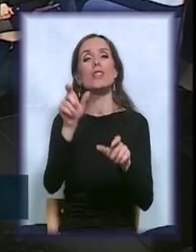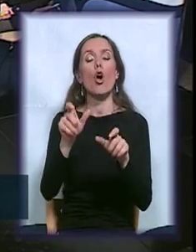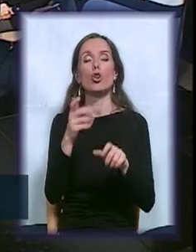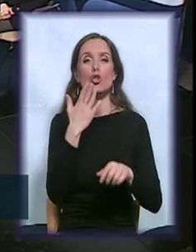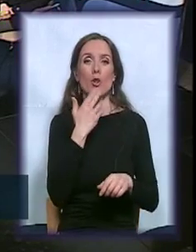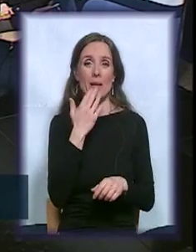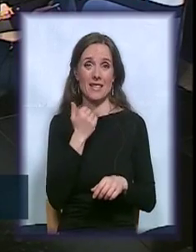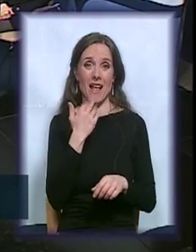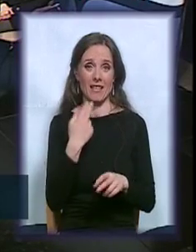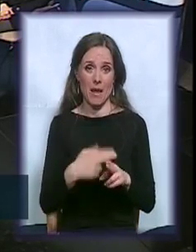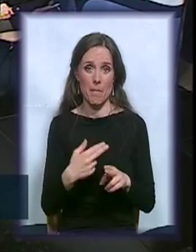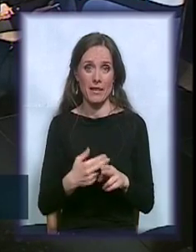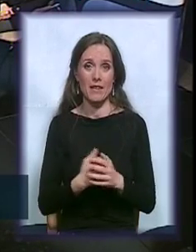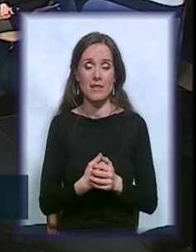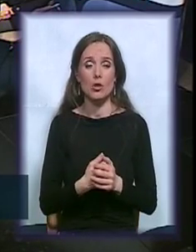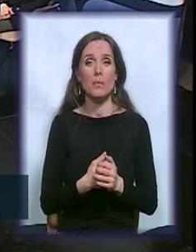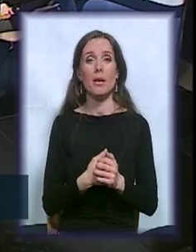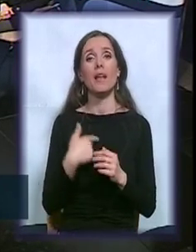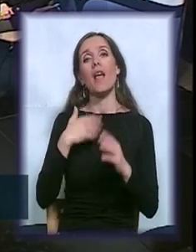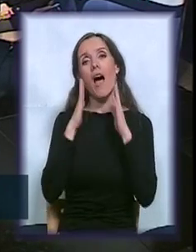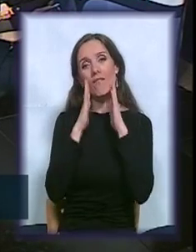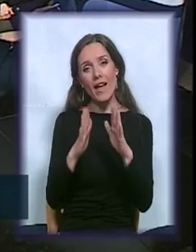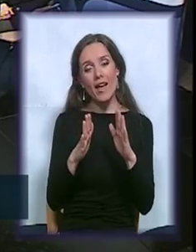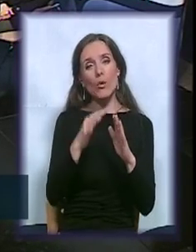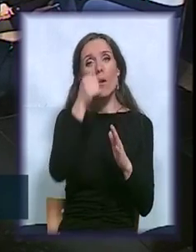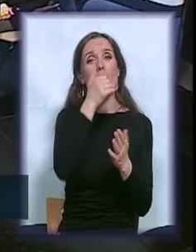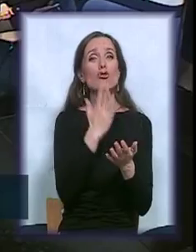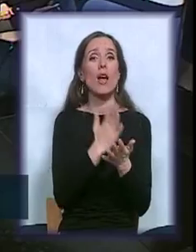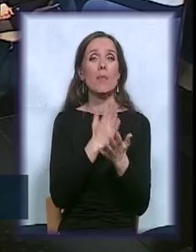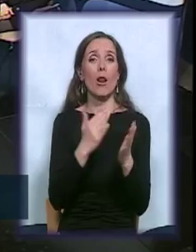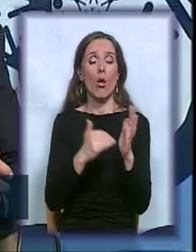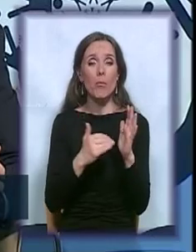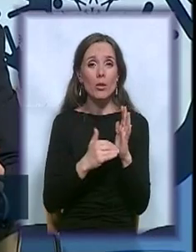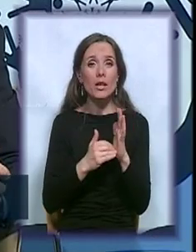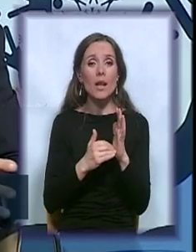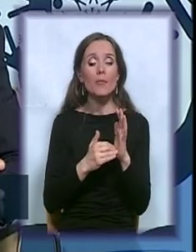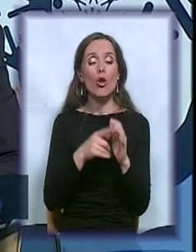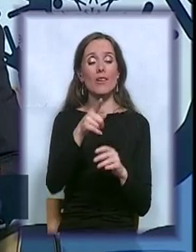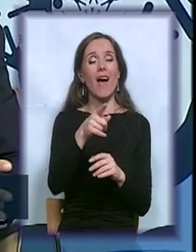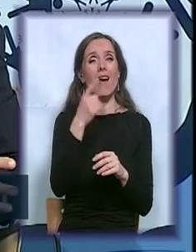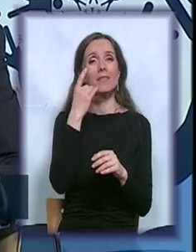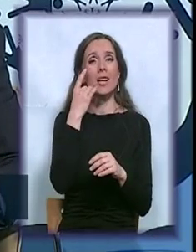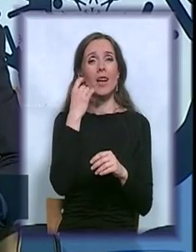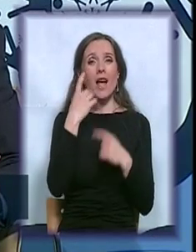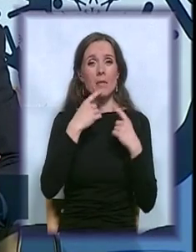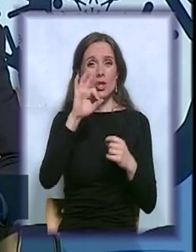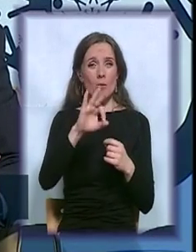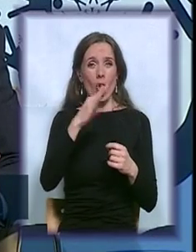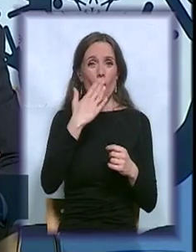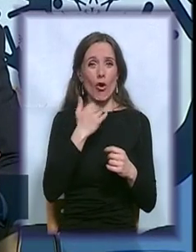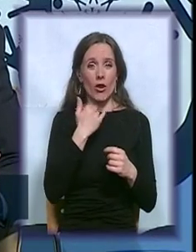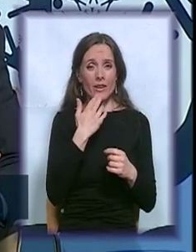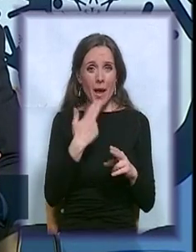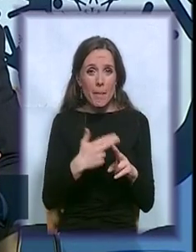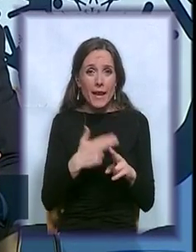ono što je bilo potrebno da se tu negde i kada se diabetis spominje